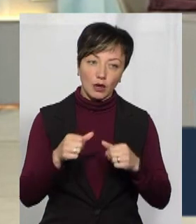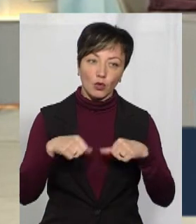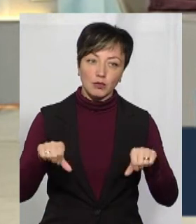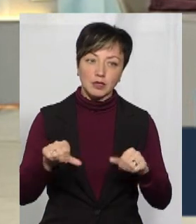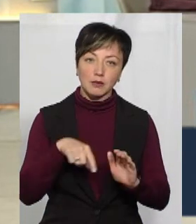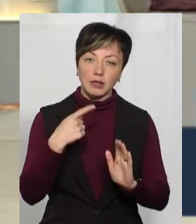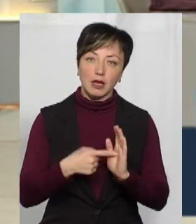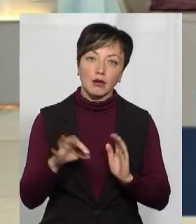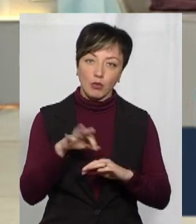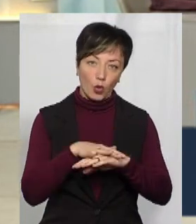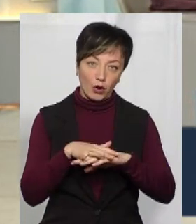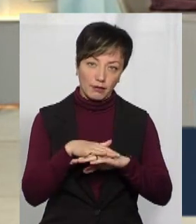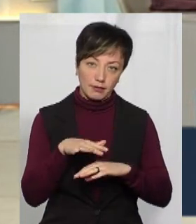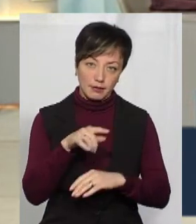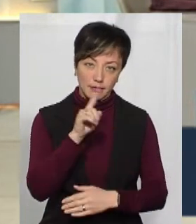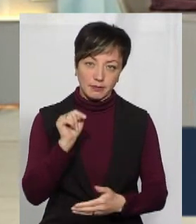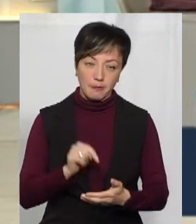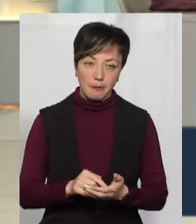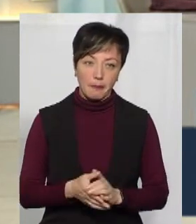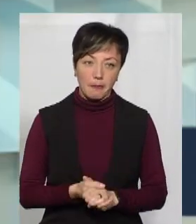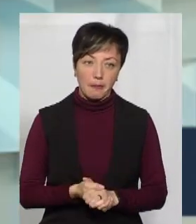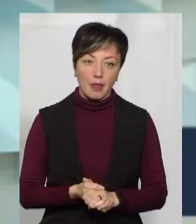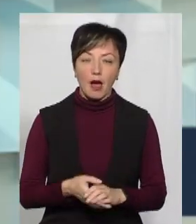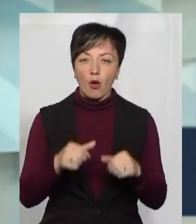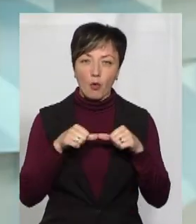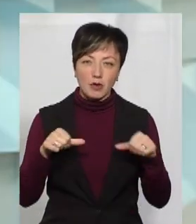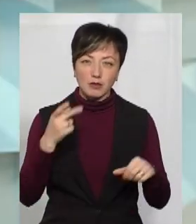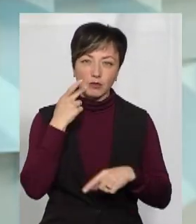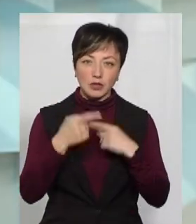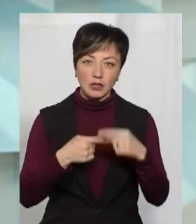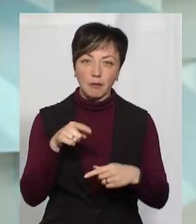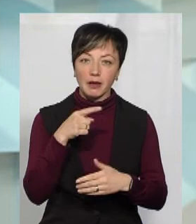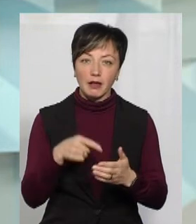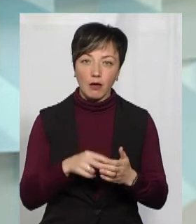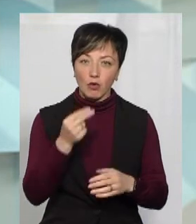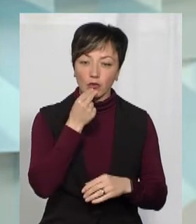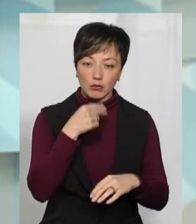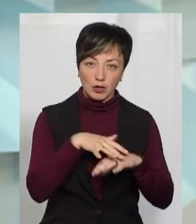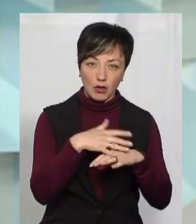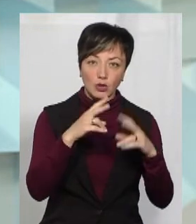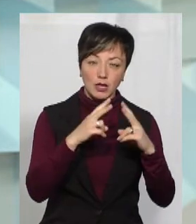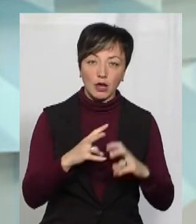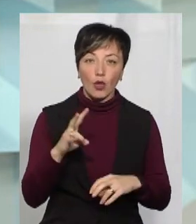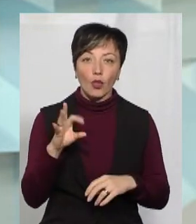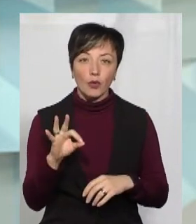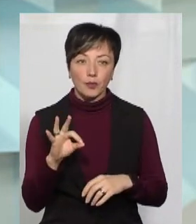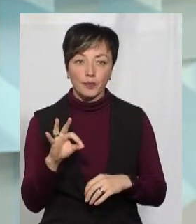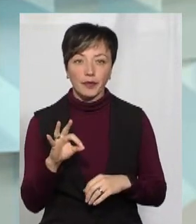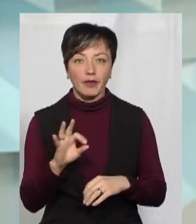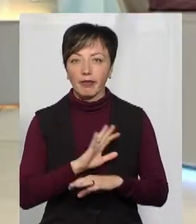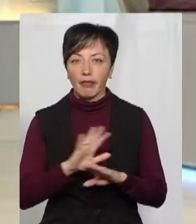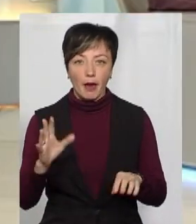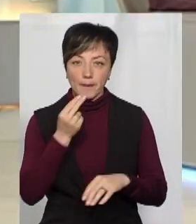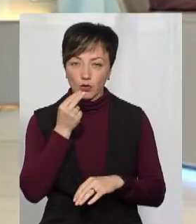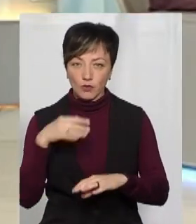стосовно ринків? Ну, власне, комісія засідає постійно, питання щосовно продовольчих ринків ми розглядали, але я б тут не Тут йдеться про